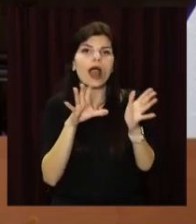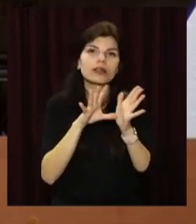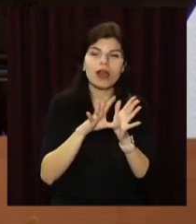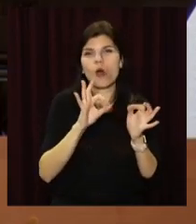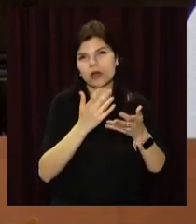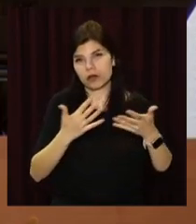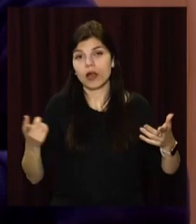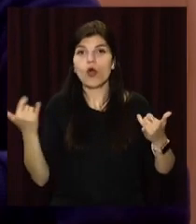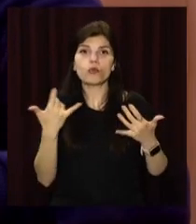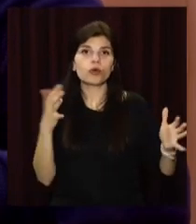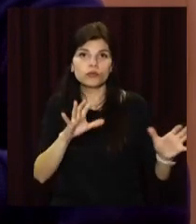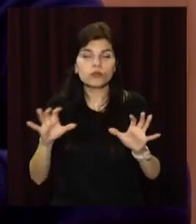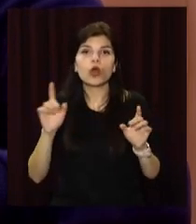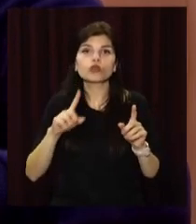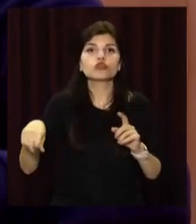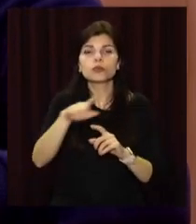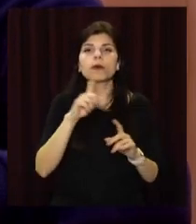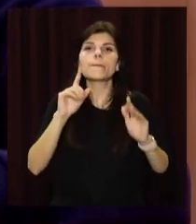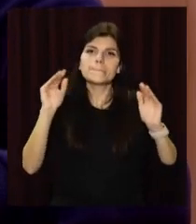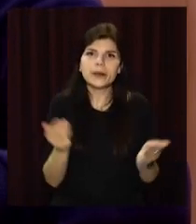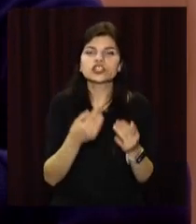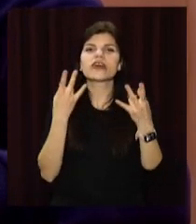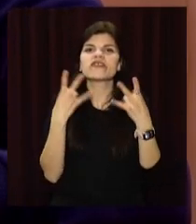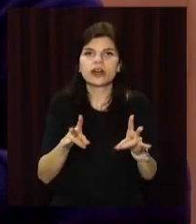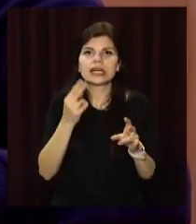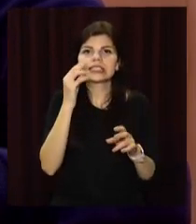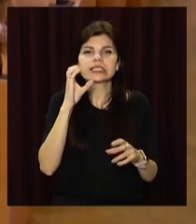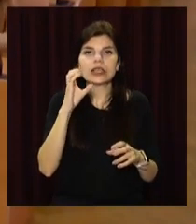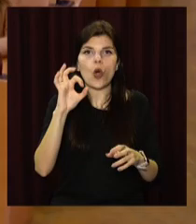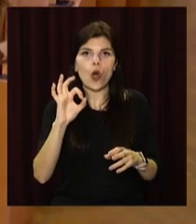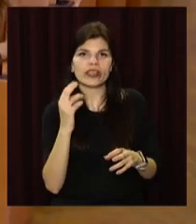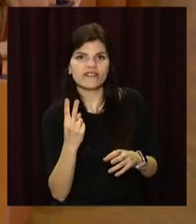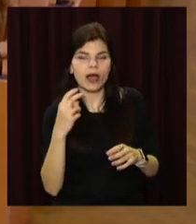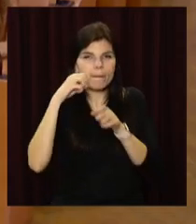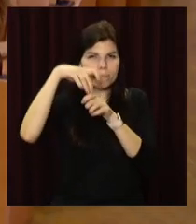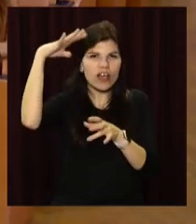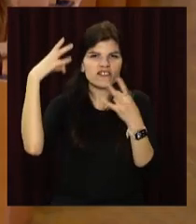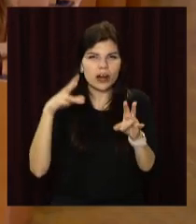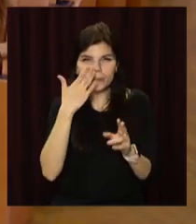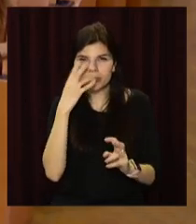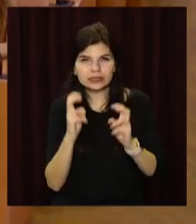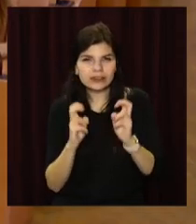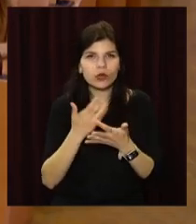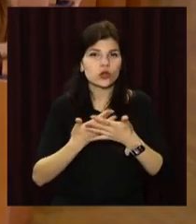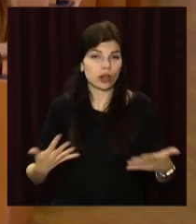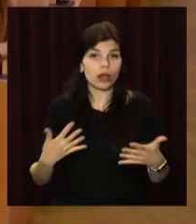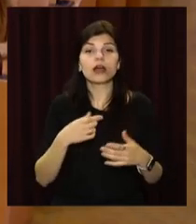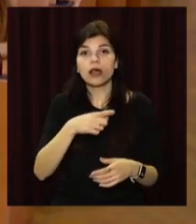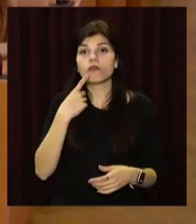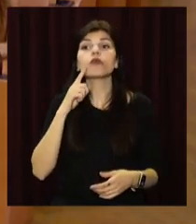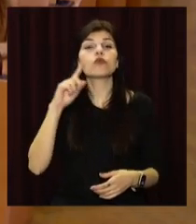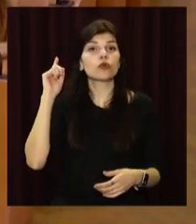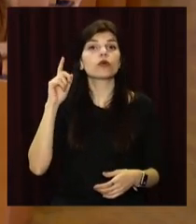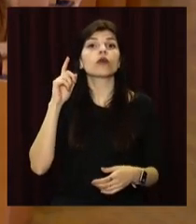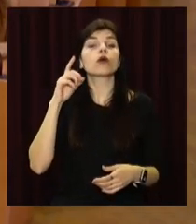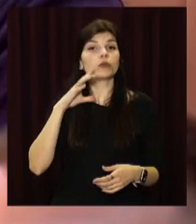тепер більше дбатимуть про довкілля, зокрема, зменшуватимуть викиди СО2. Для цього у 2021 році за рахунок міського бюджету